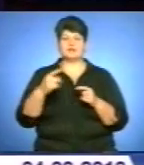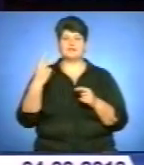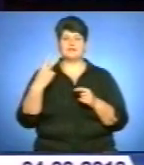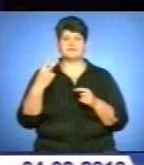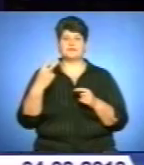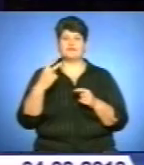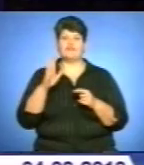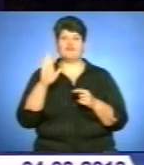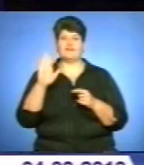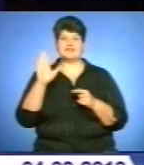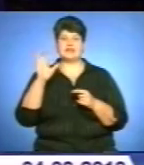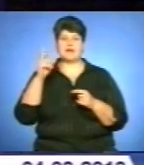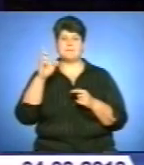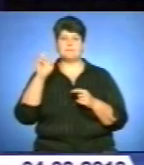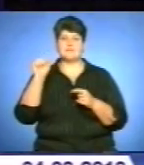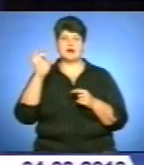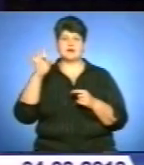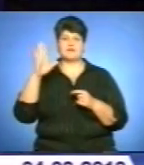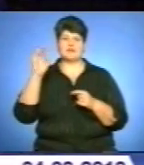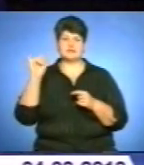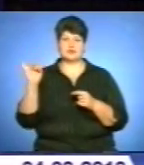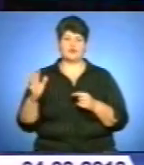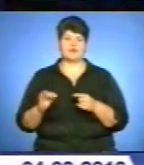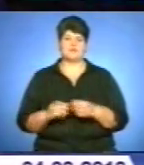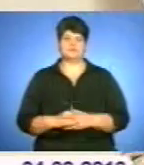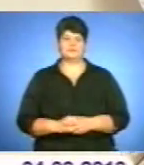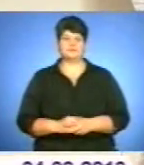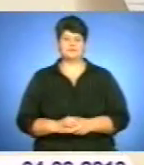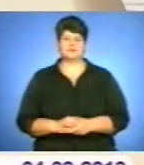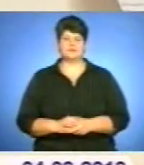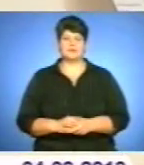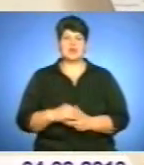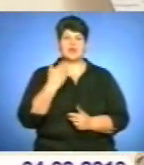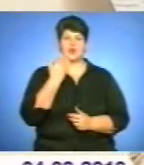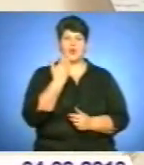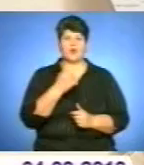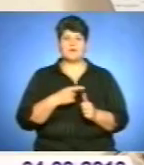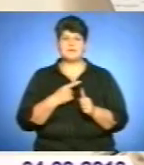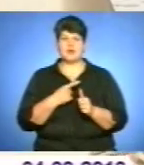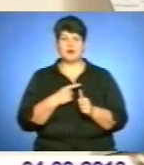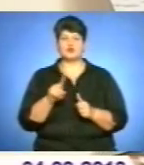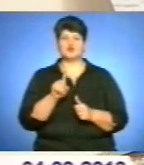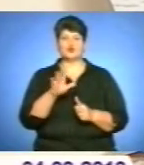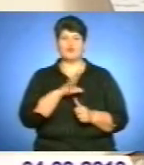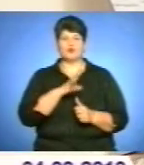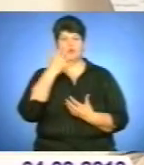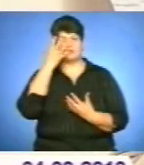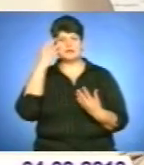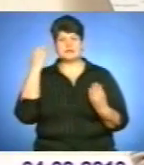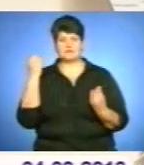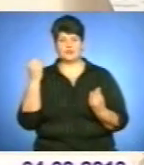століття Василя Барвінського. Докладніше Ольга Романюк. Його ім'я, що було призабуте,